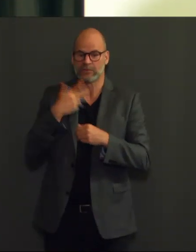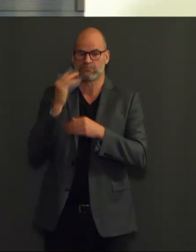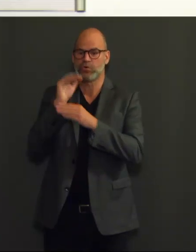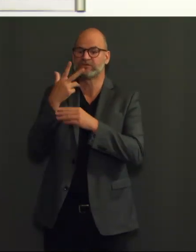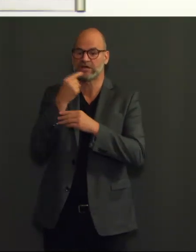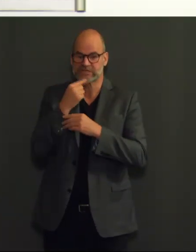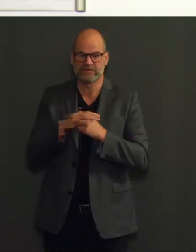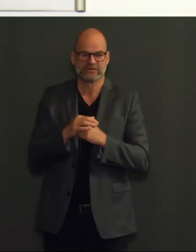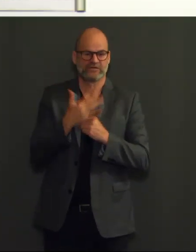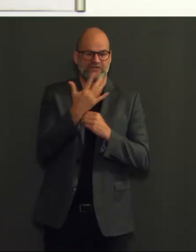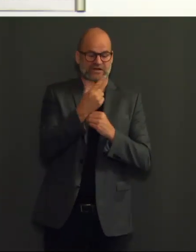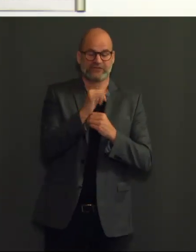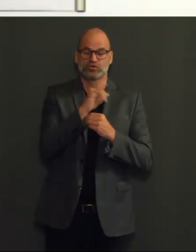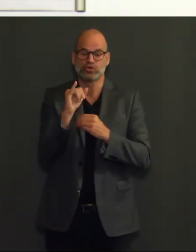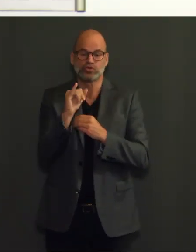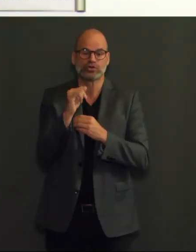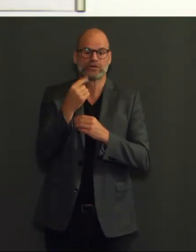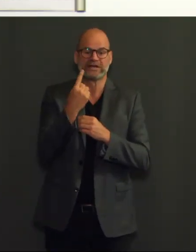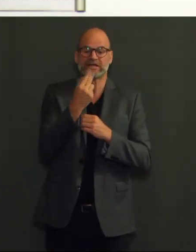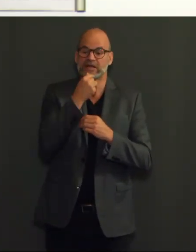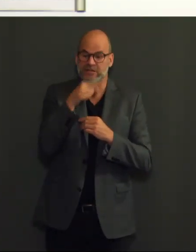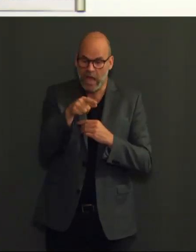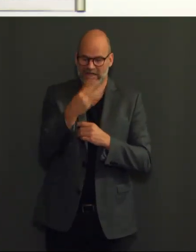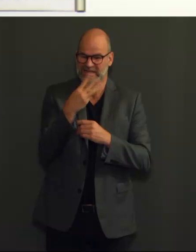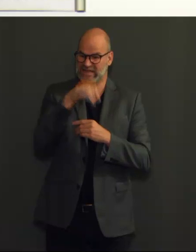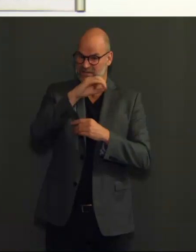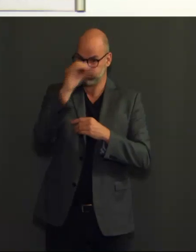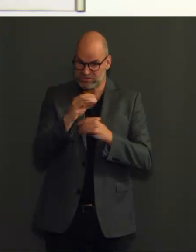74 jaar behalen zij de grootste onderscheiding.